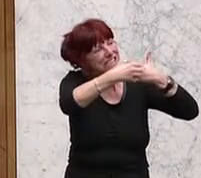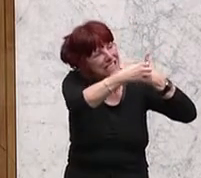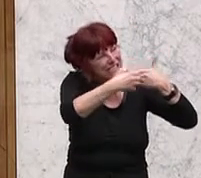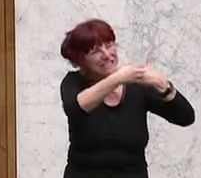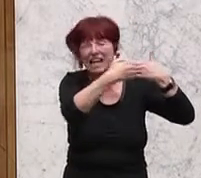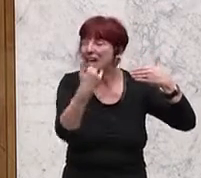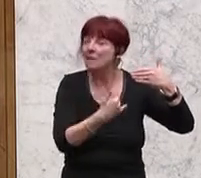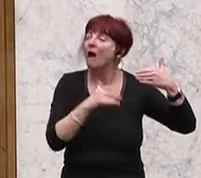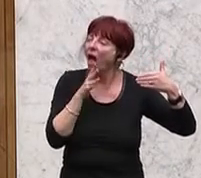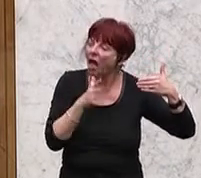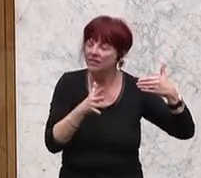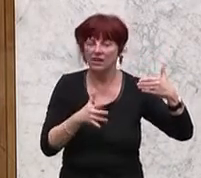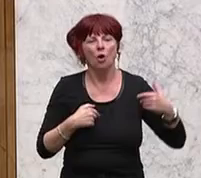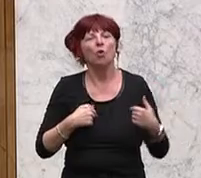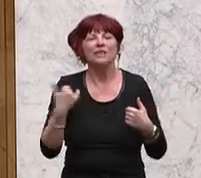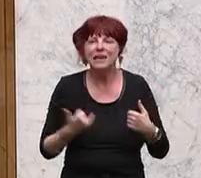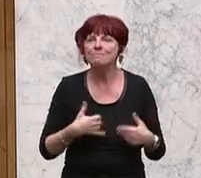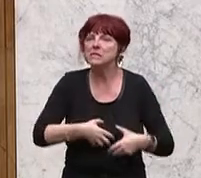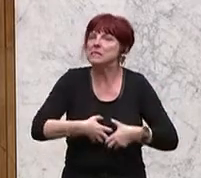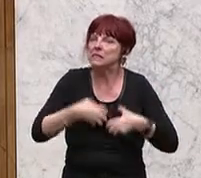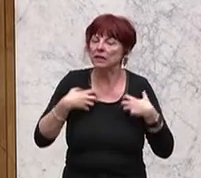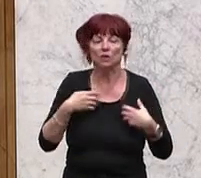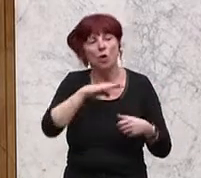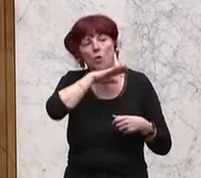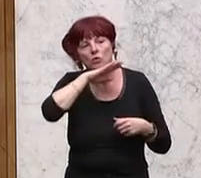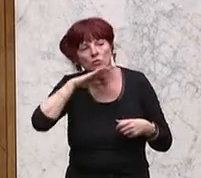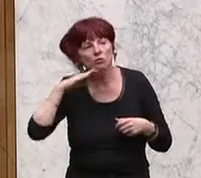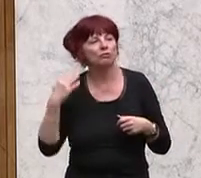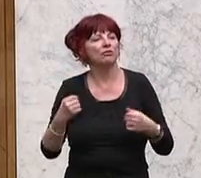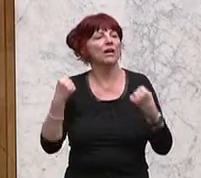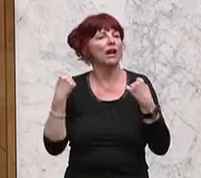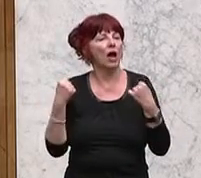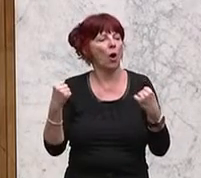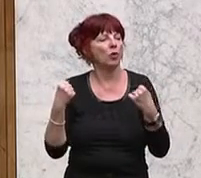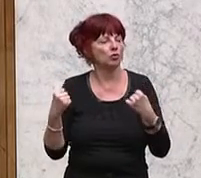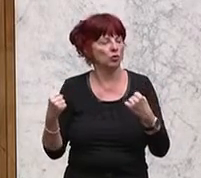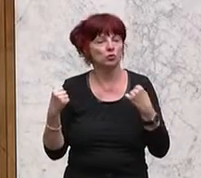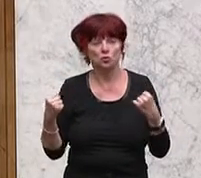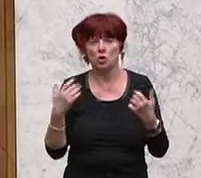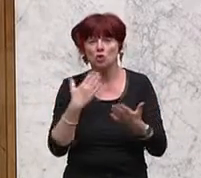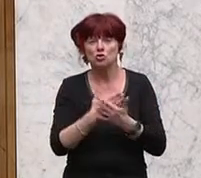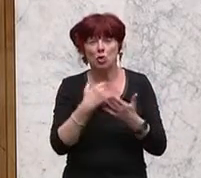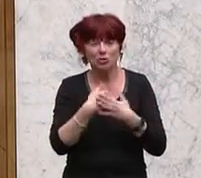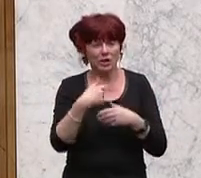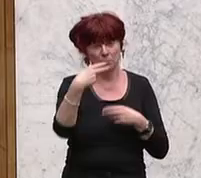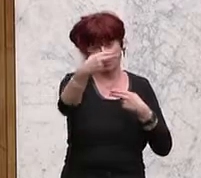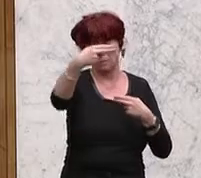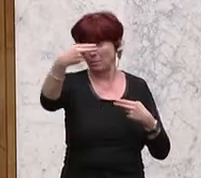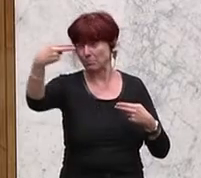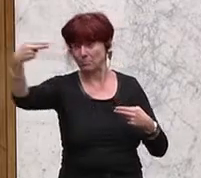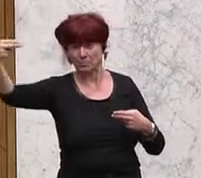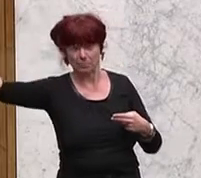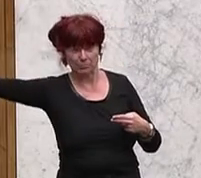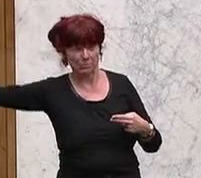geärgert. Und ich kenne viele Autos, wo an der Windschutzscheibe eine ganze Armada von Vignetten